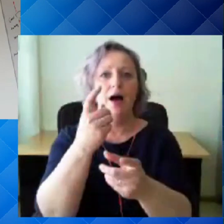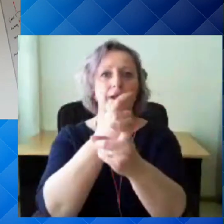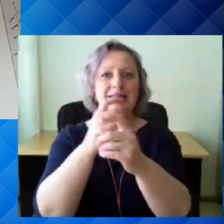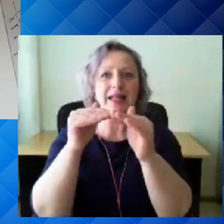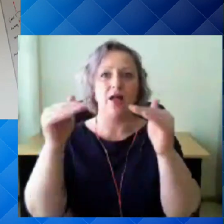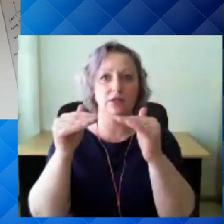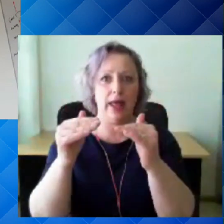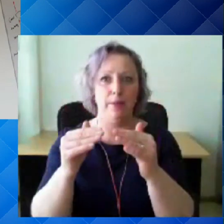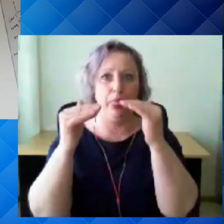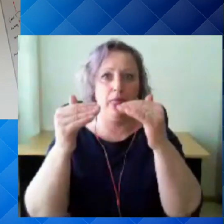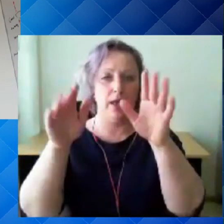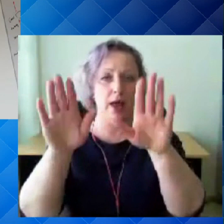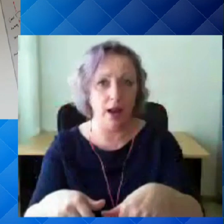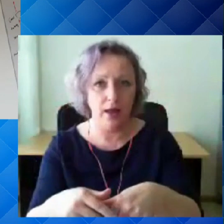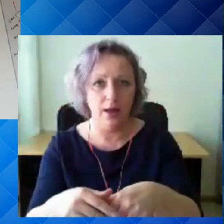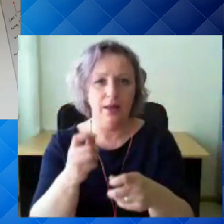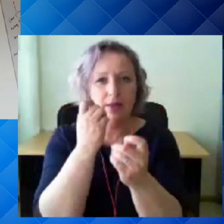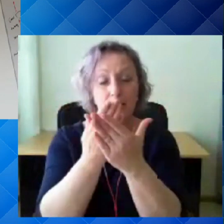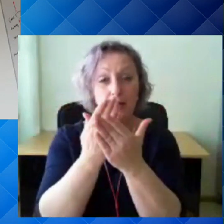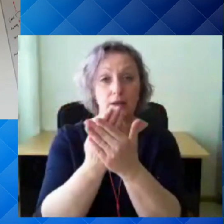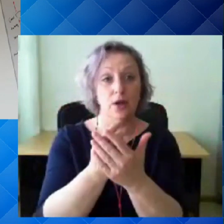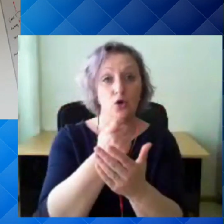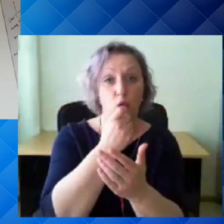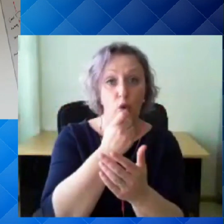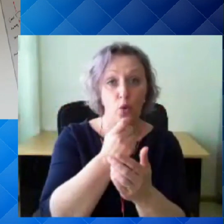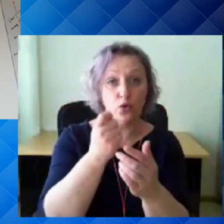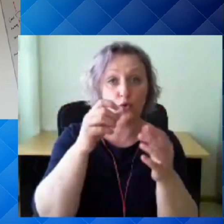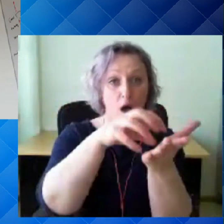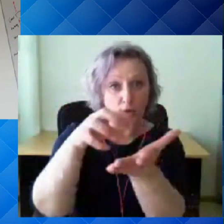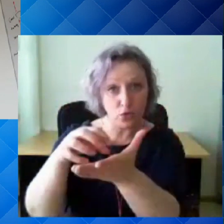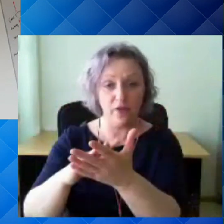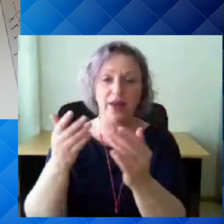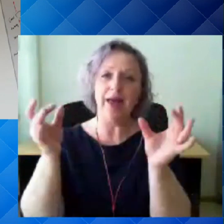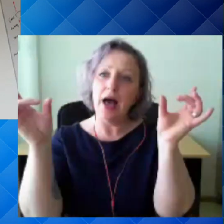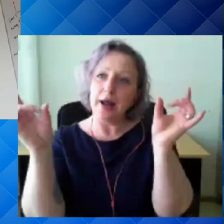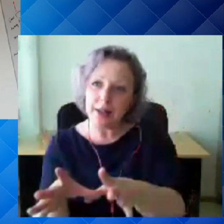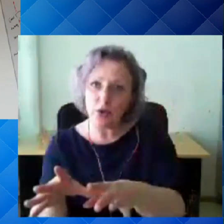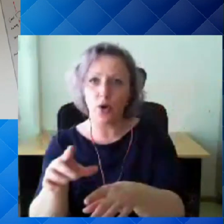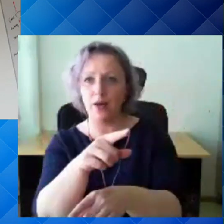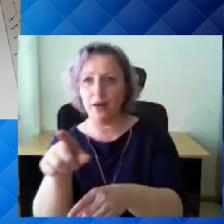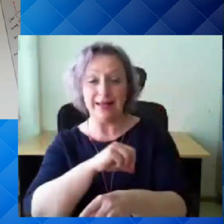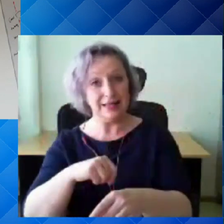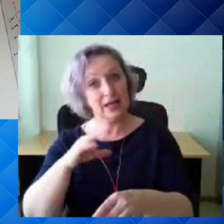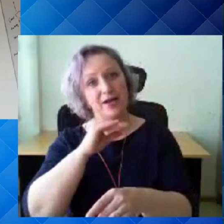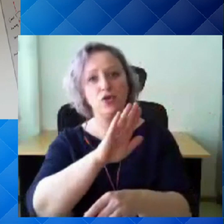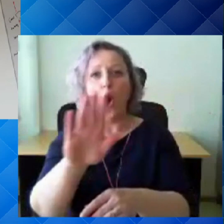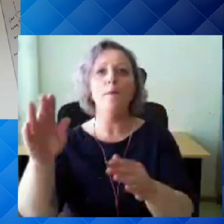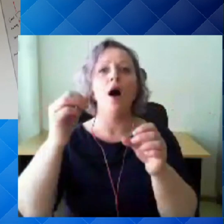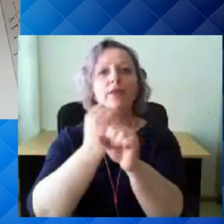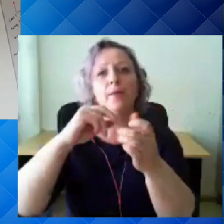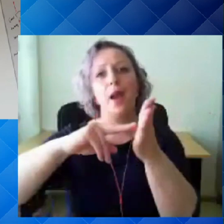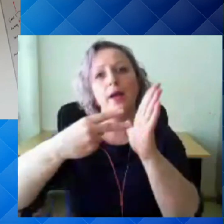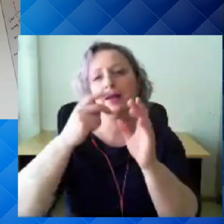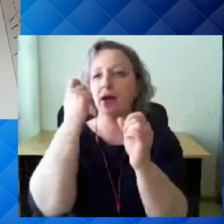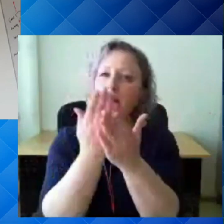näiteks toitlustusasutused või restoraanid võiksid juba hakata ise planeerima oma tegevust nii, et näiteks lükkavad